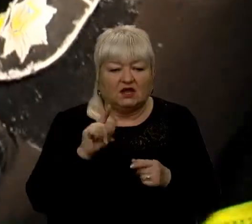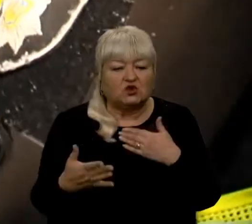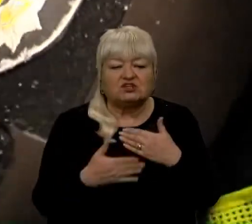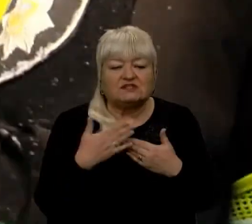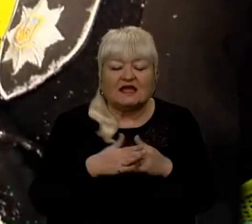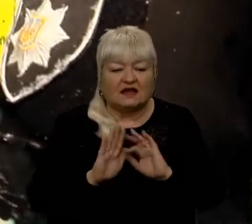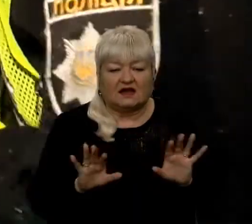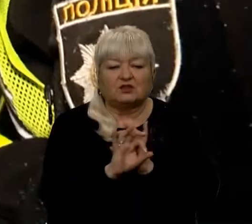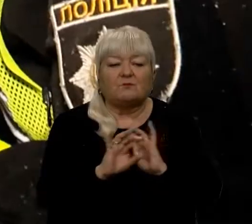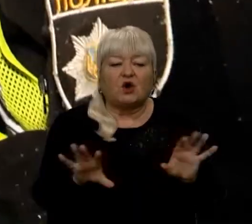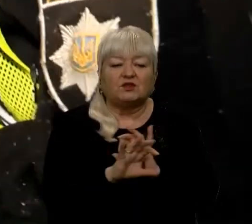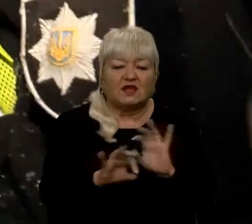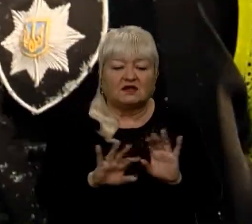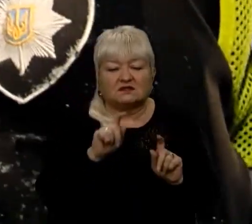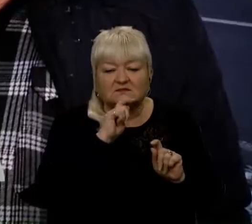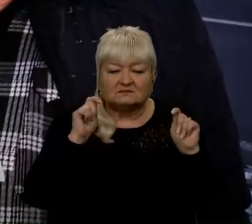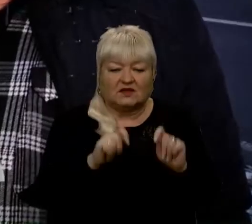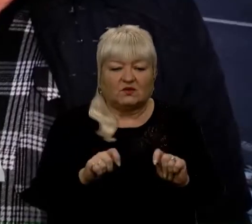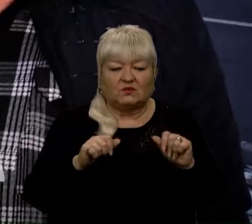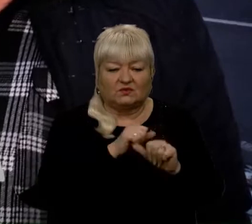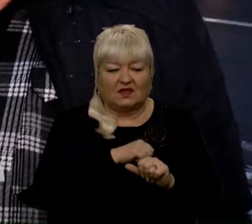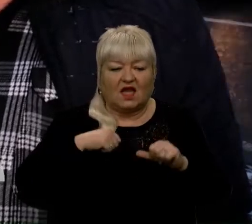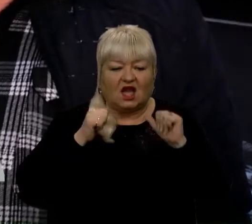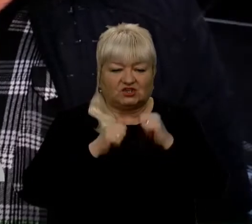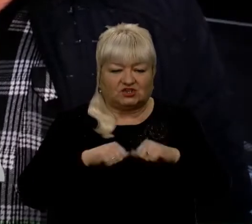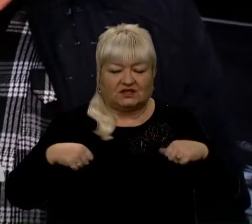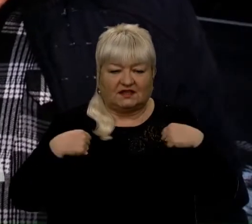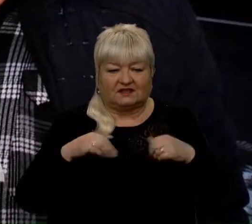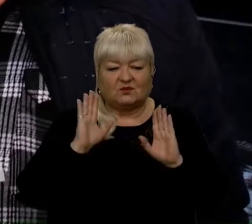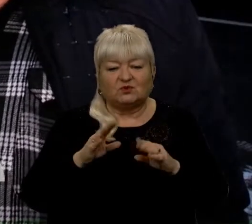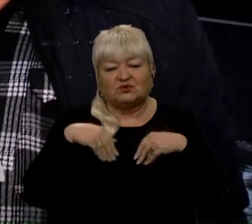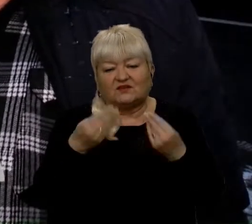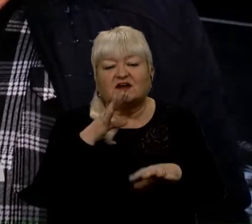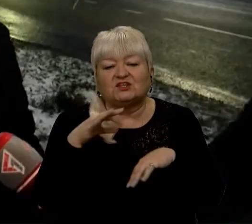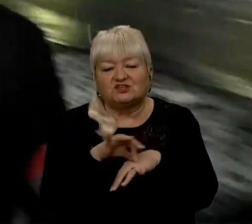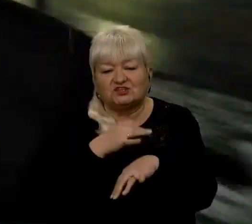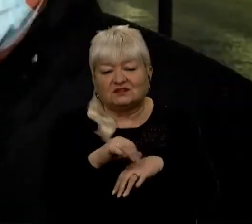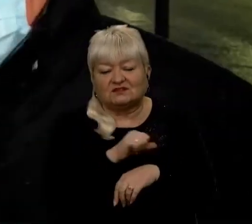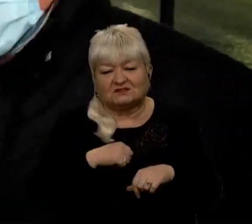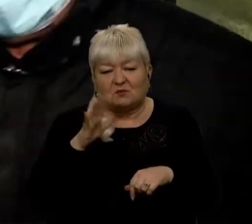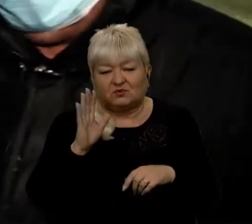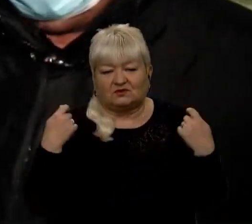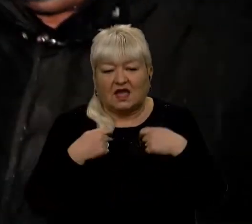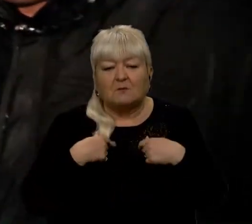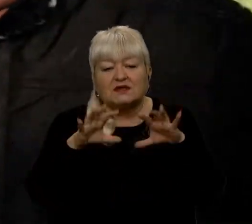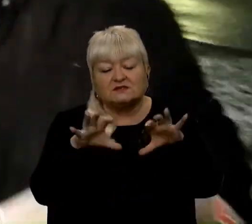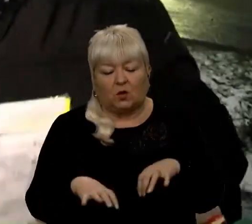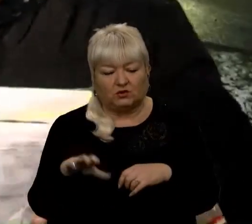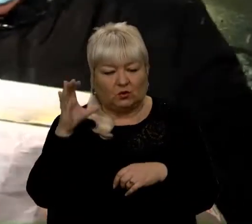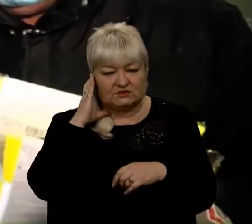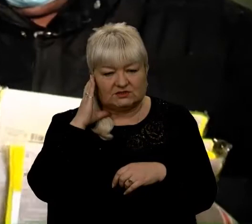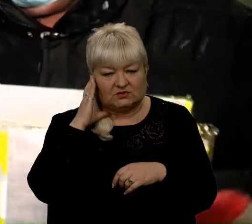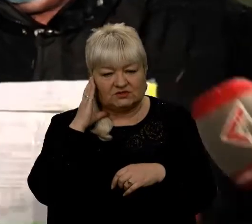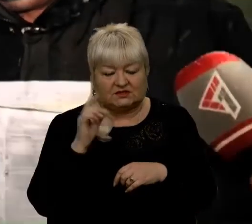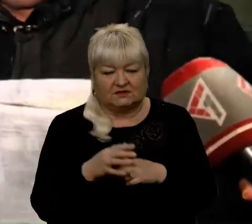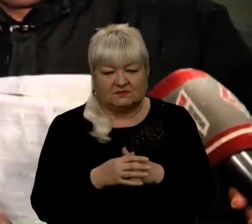а пояснюють і дарують жилети. Буду давав жінці, сам буду ходив у ній. Ми законопослушні. Світлий час, і тут